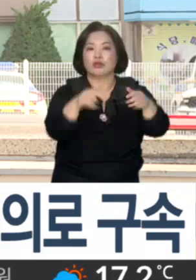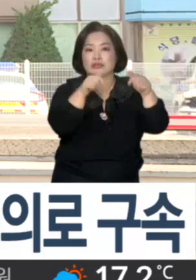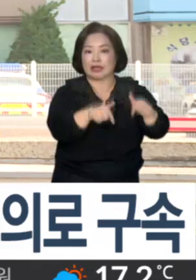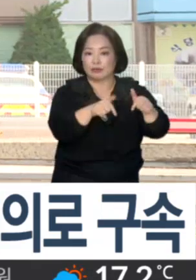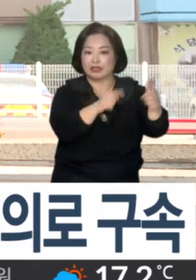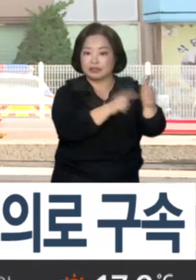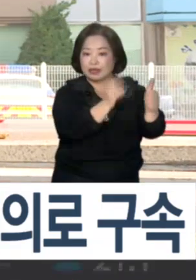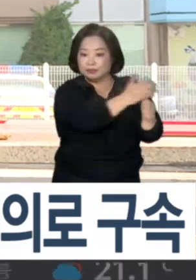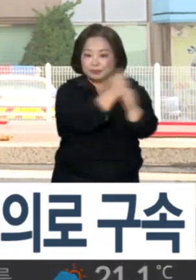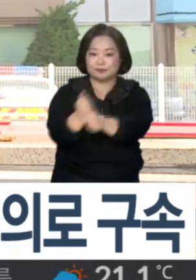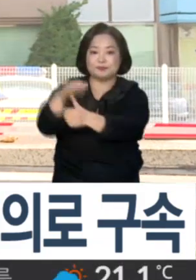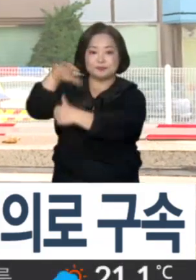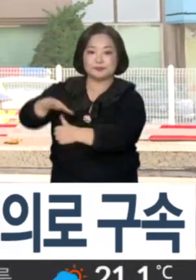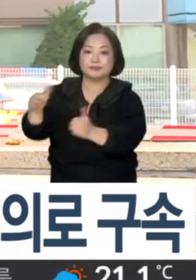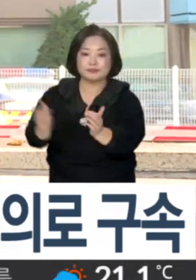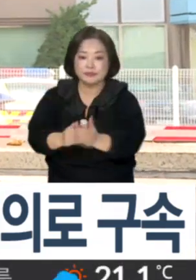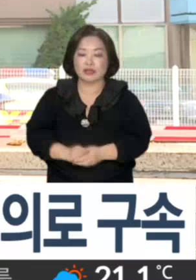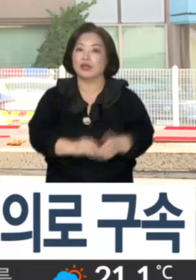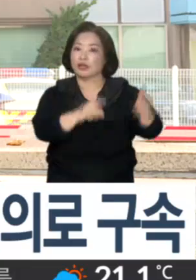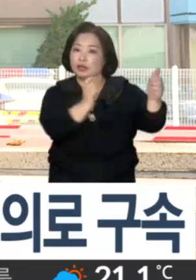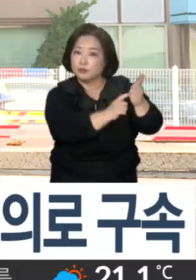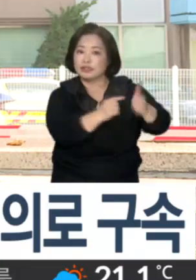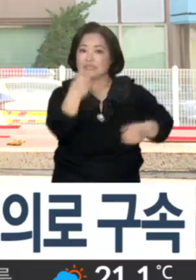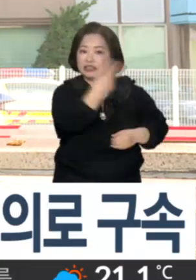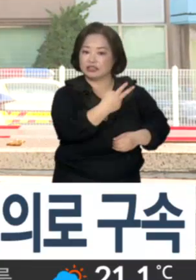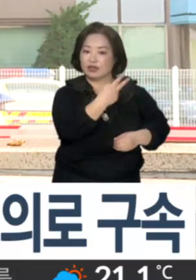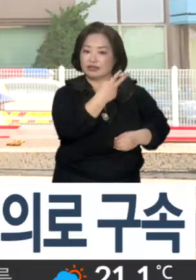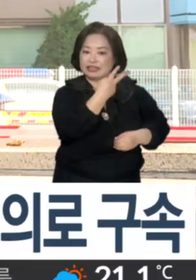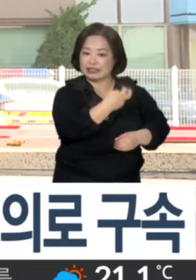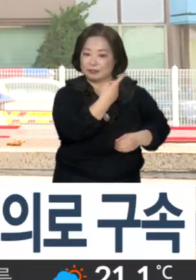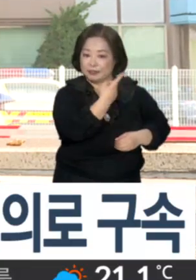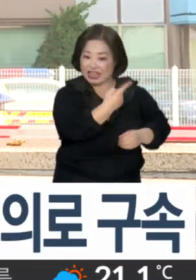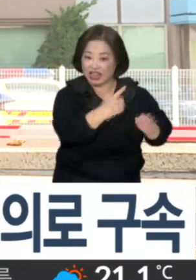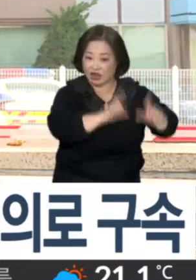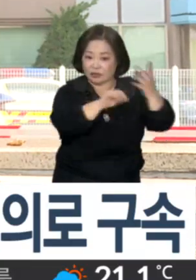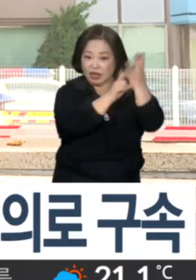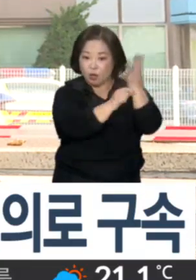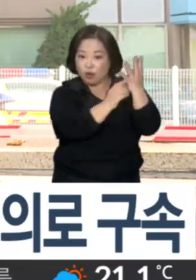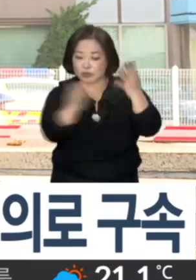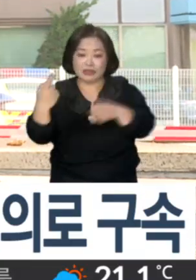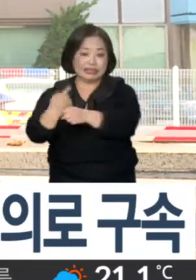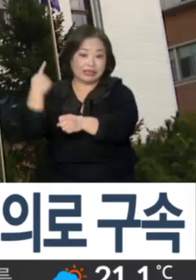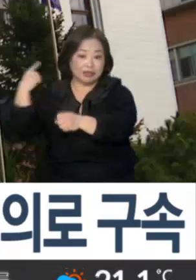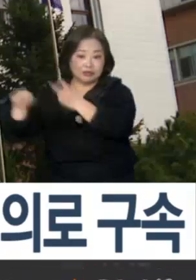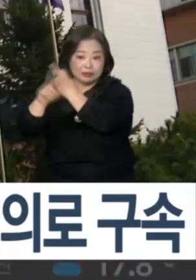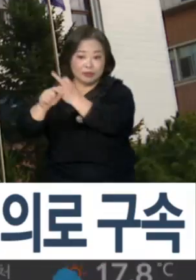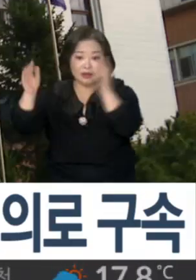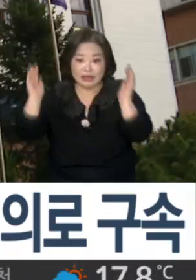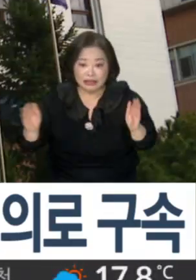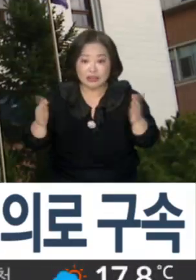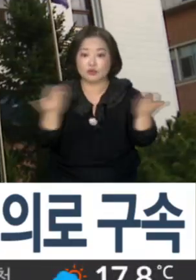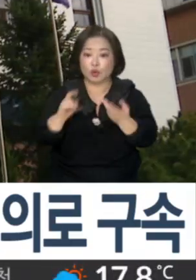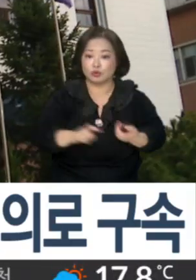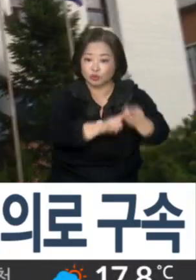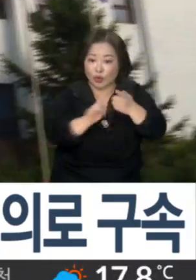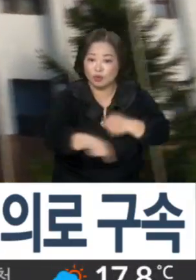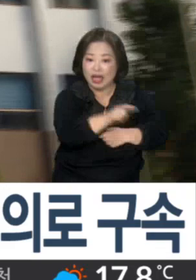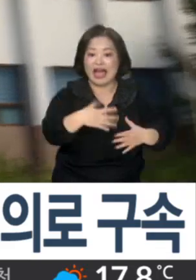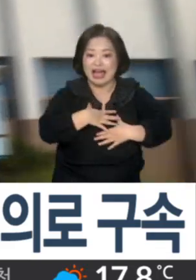A씨를 구속했습니다. A씨는 2021년 4월부터 지난해 12월까지 노조가